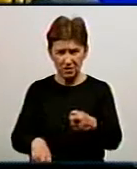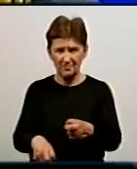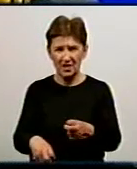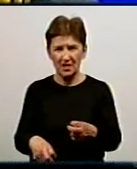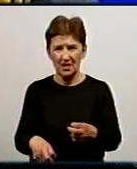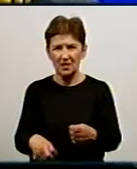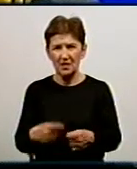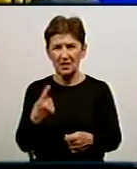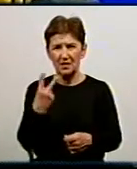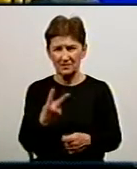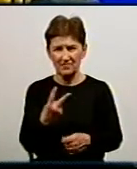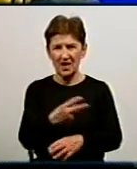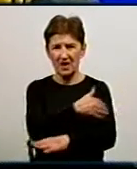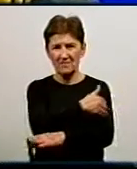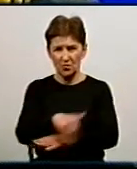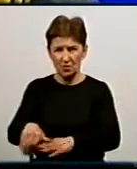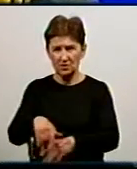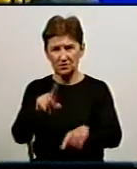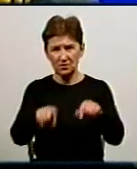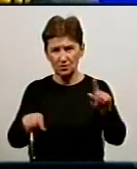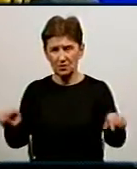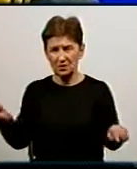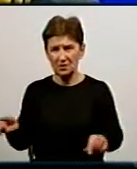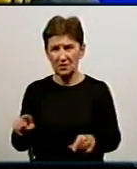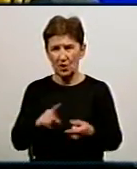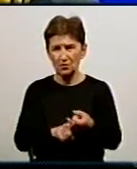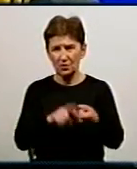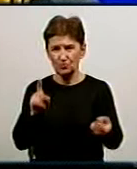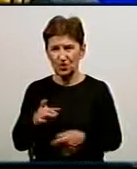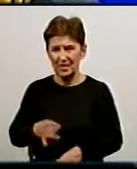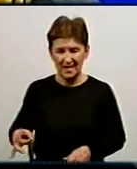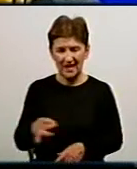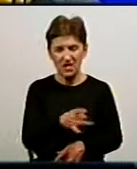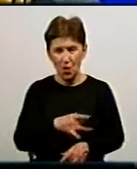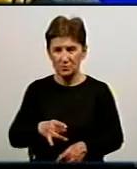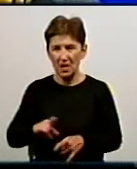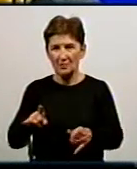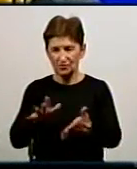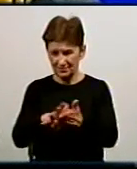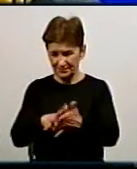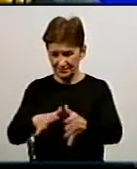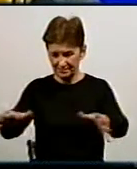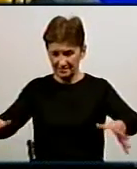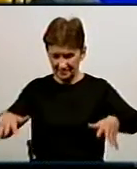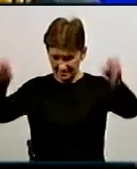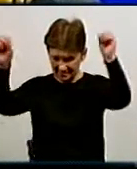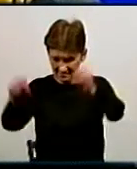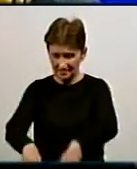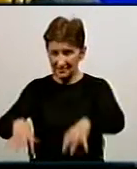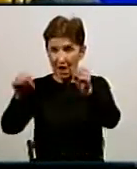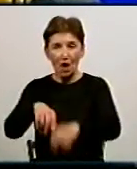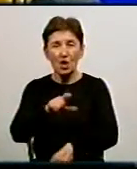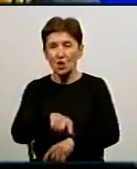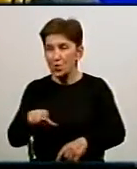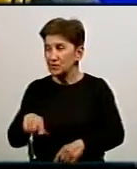вулиці, то ми часом закричаємо цілий район, тому що колодці замусрені. Тобто, люди не звертають